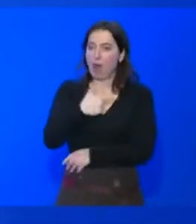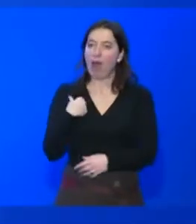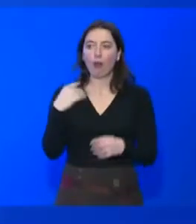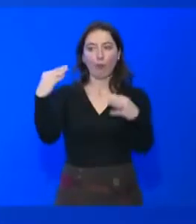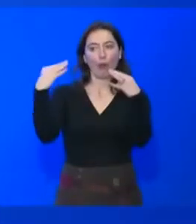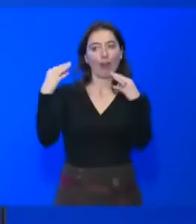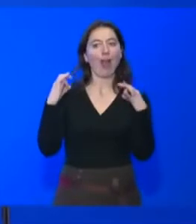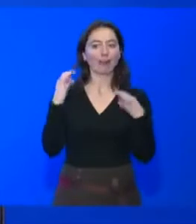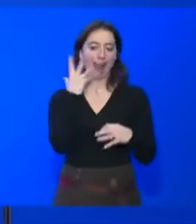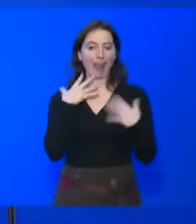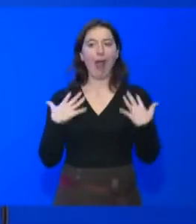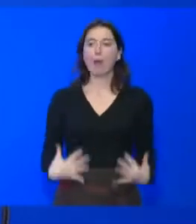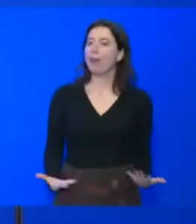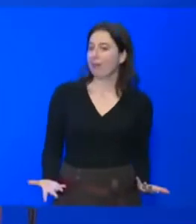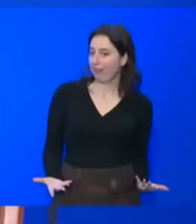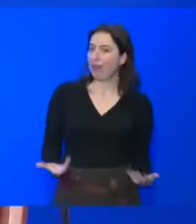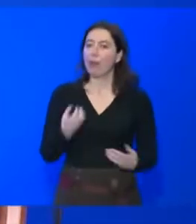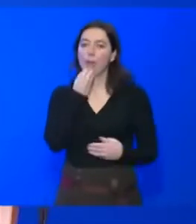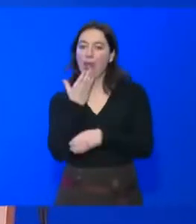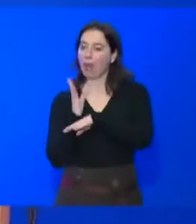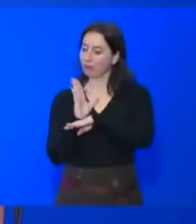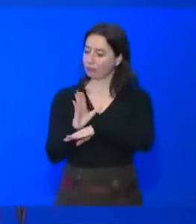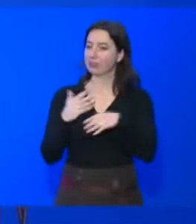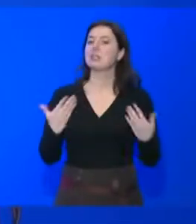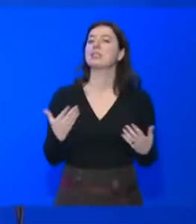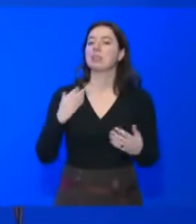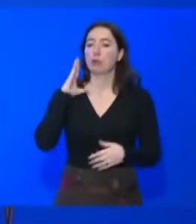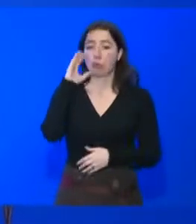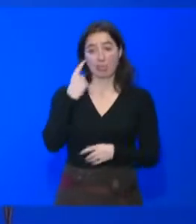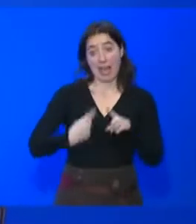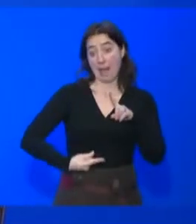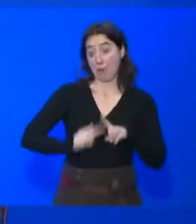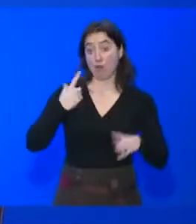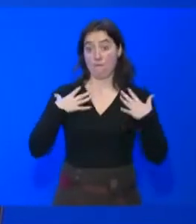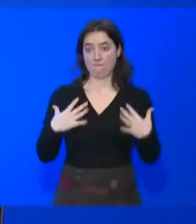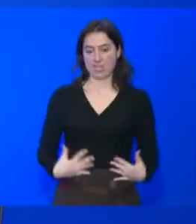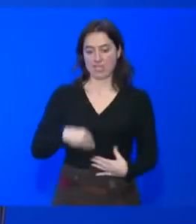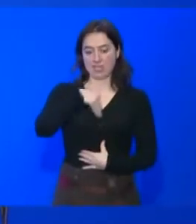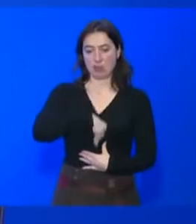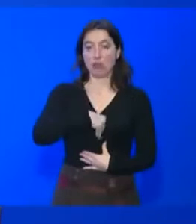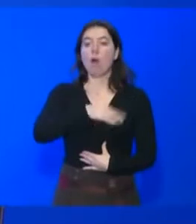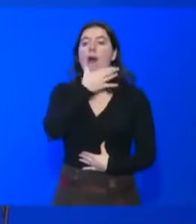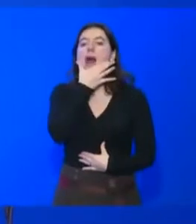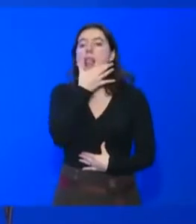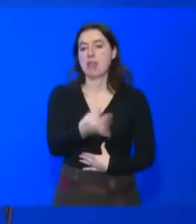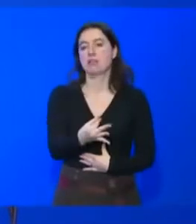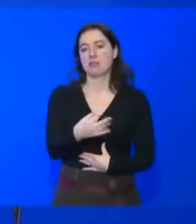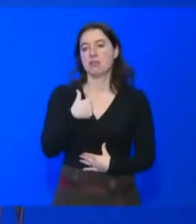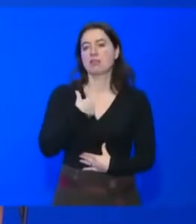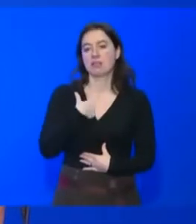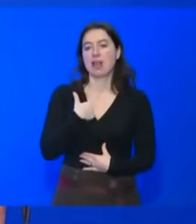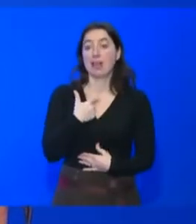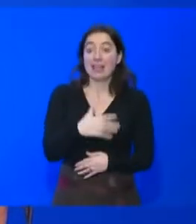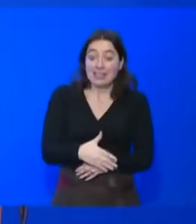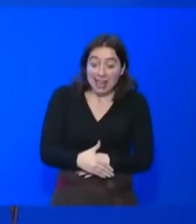présentable, qu'on est, voilà, et être bien dans son corps physique. Ça nous aide aussi pour aller affronter le